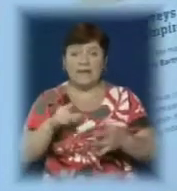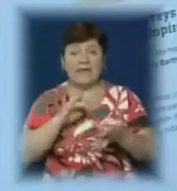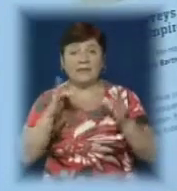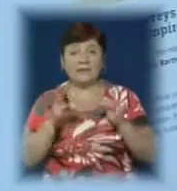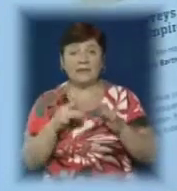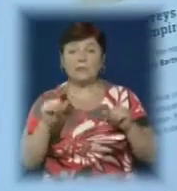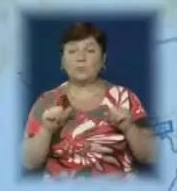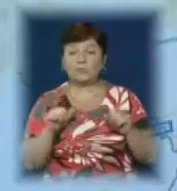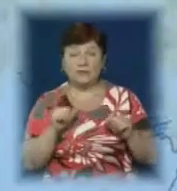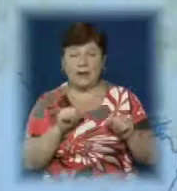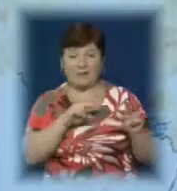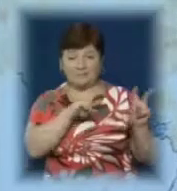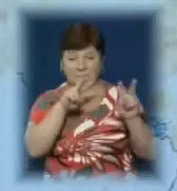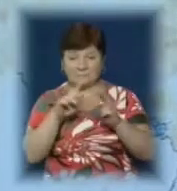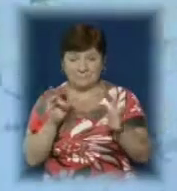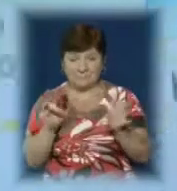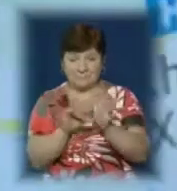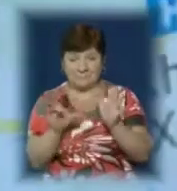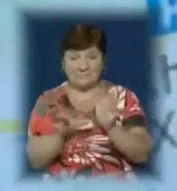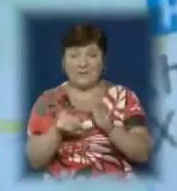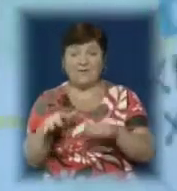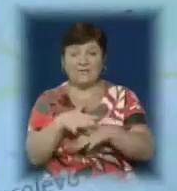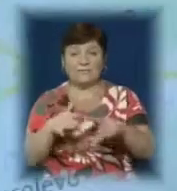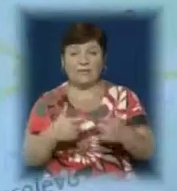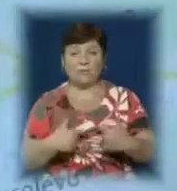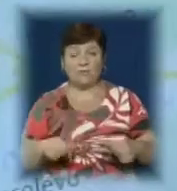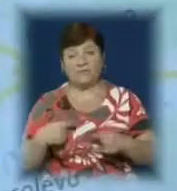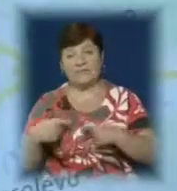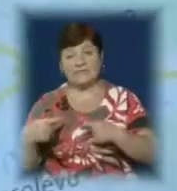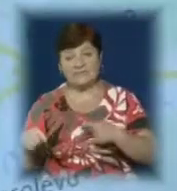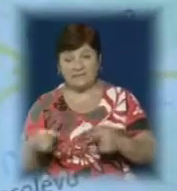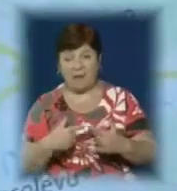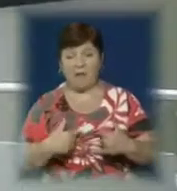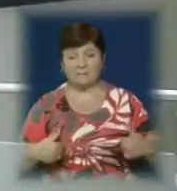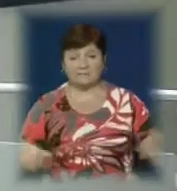можна прослідкувати, як змінювались межі населених пунктів в різні епохи.